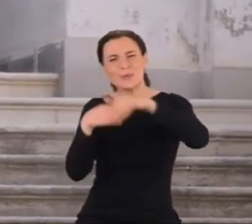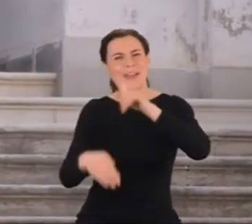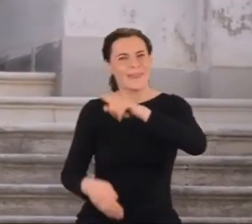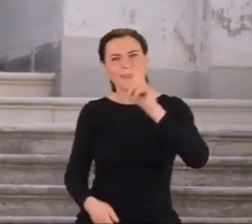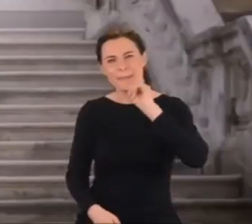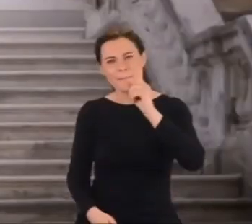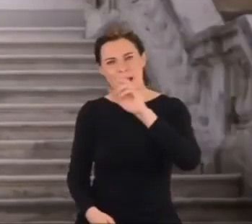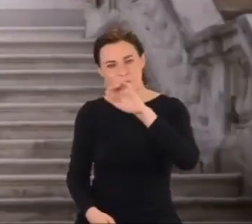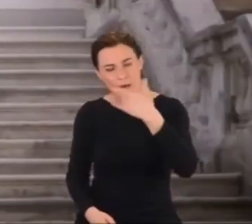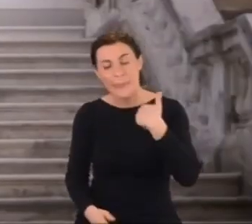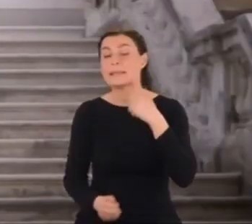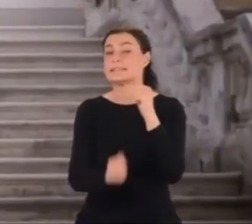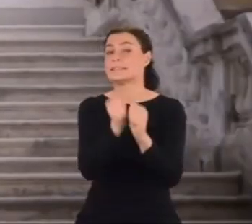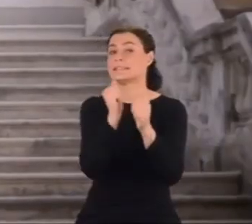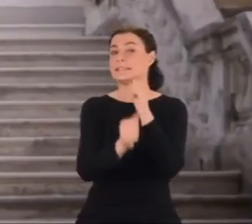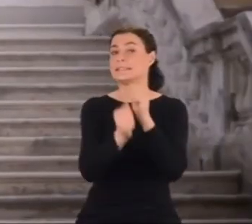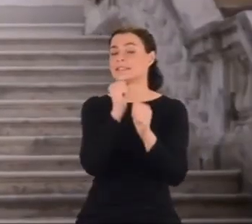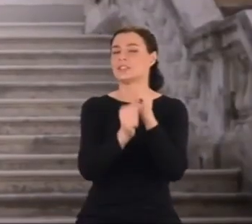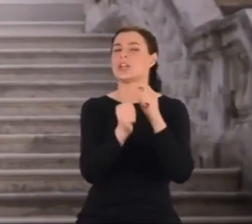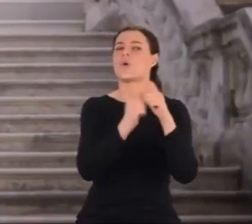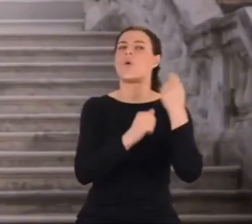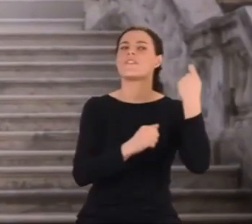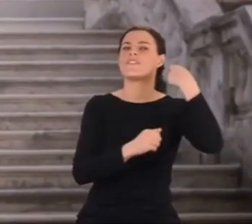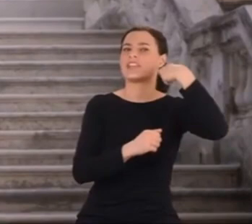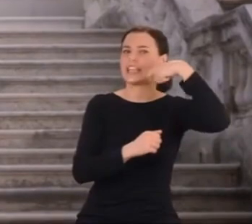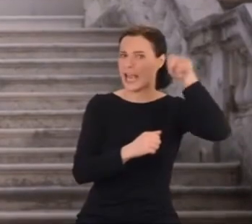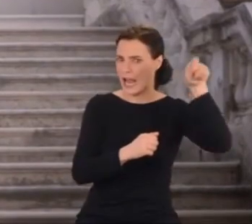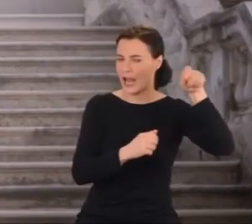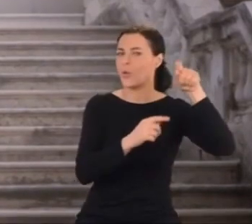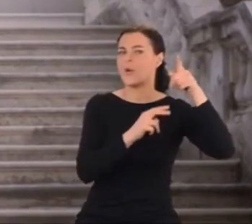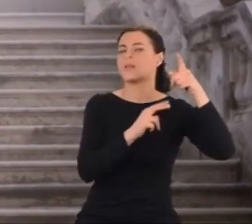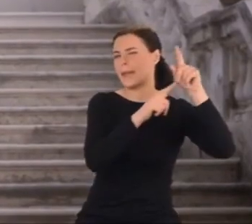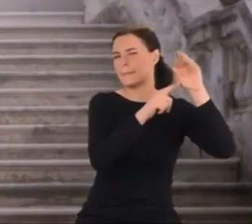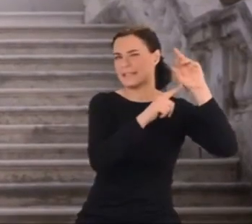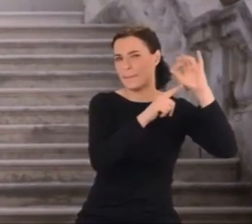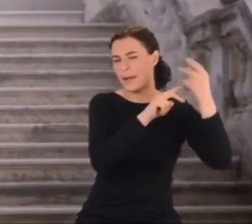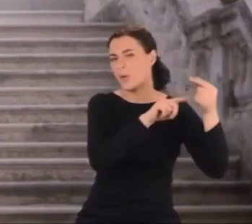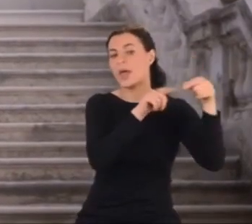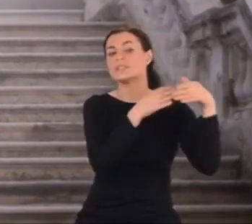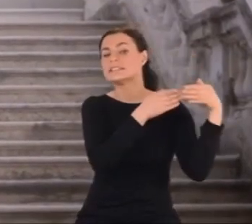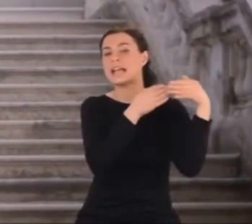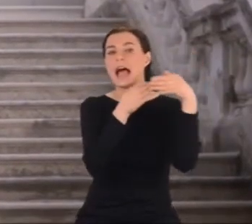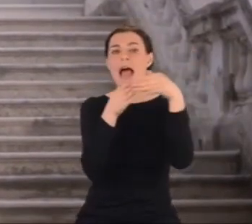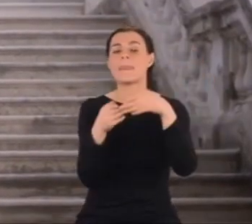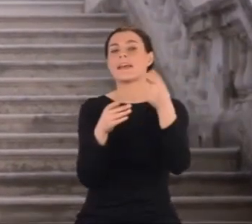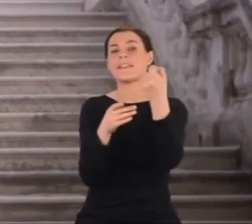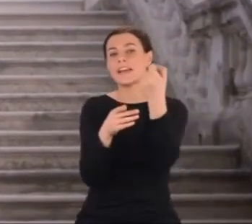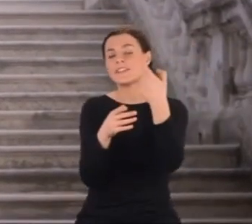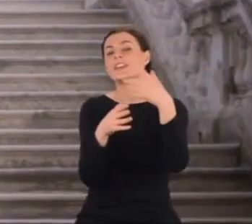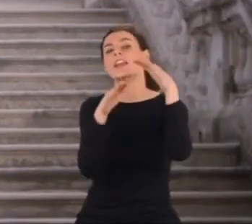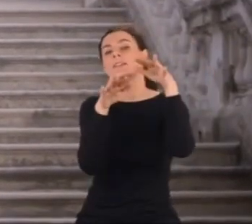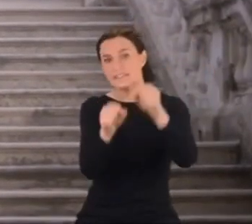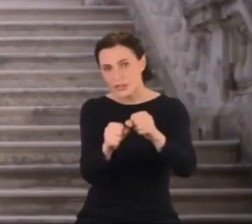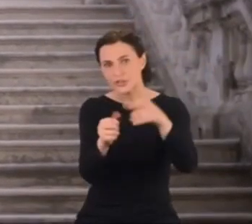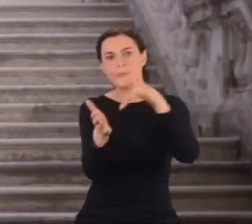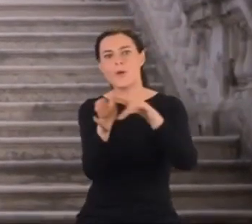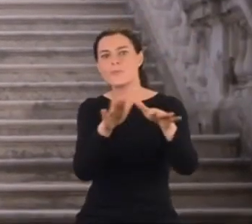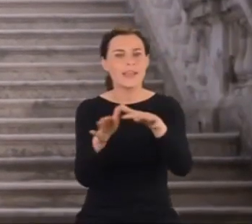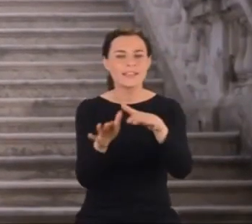Pod koniec stycznia wracał z Sao Paulo. Jego statek na kilka godzin zatrzymał się w Neapolu,